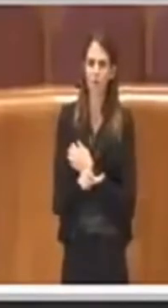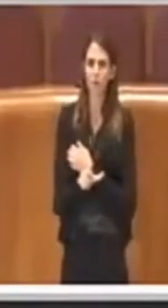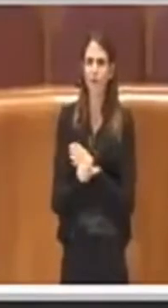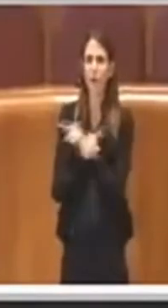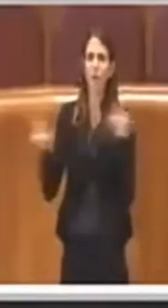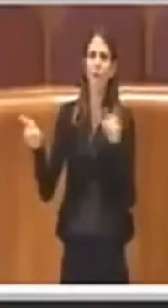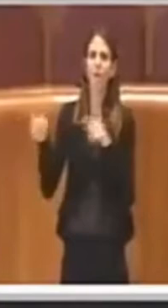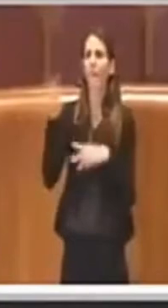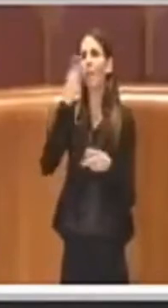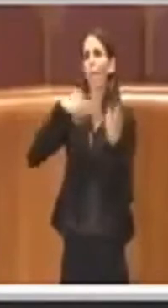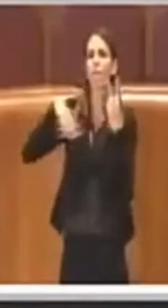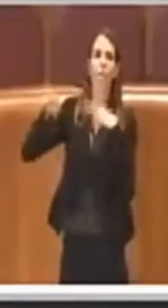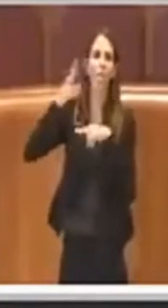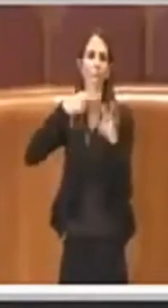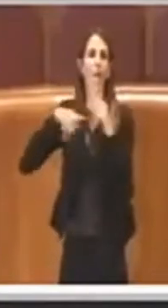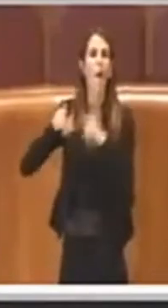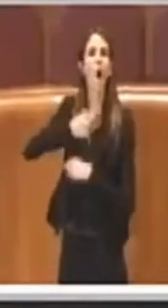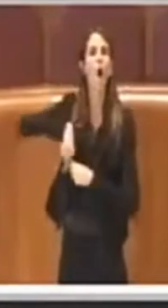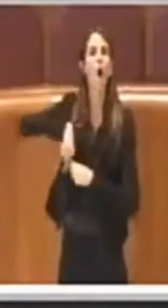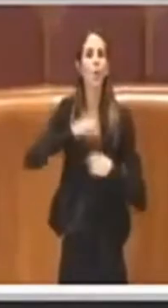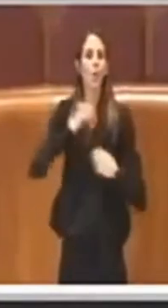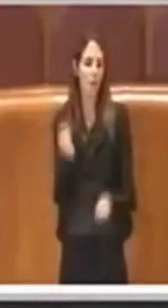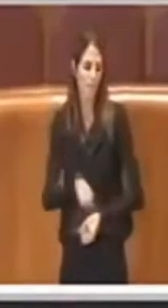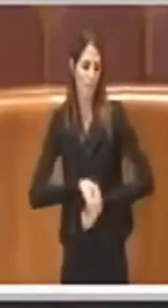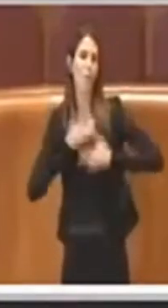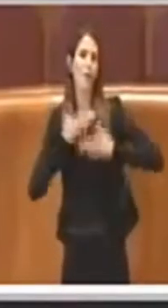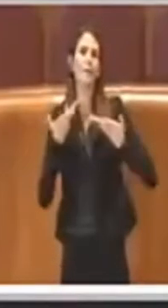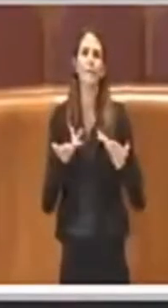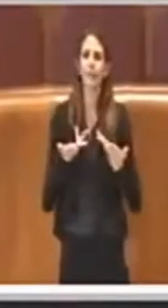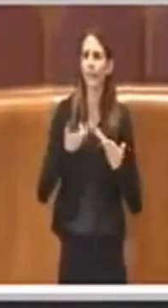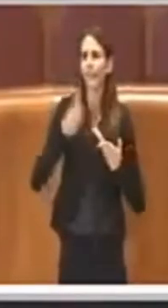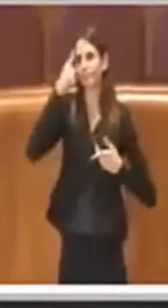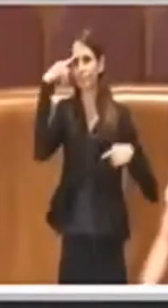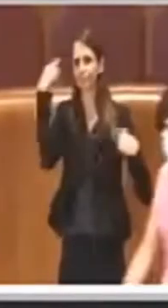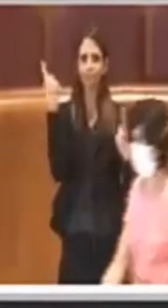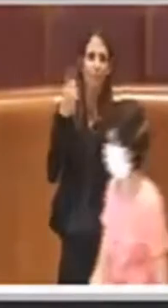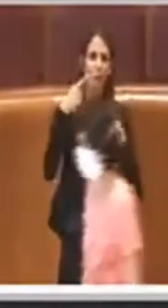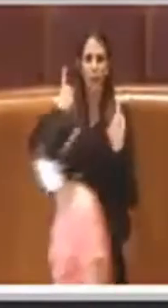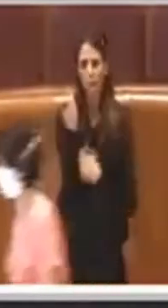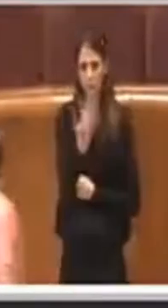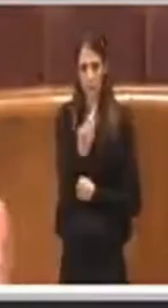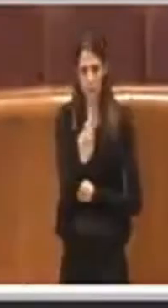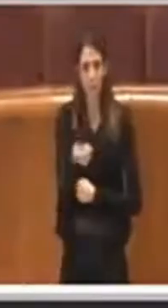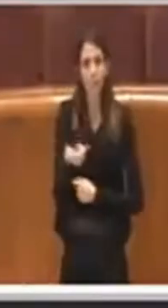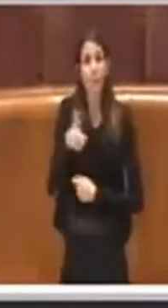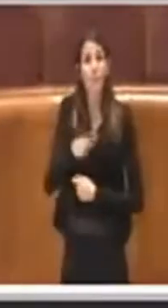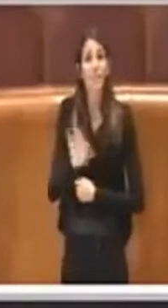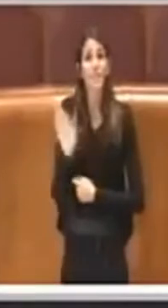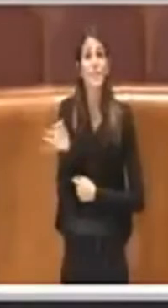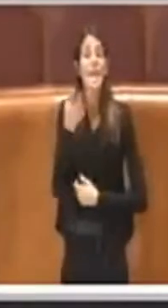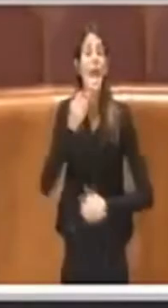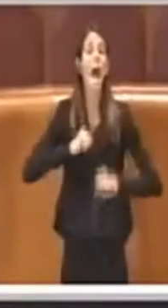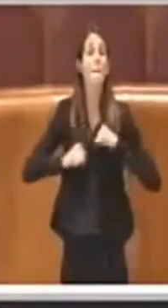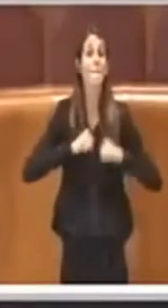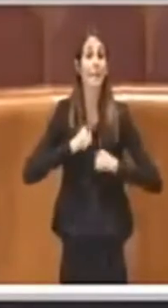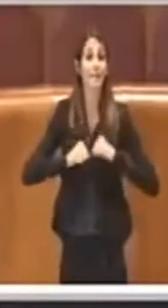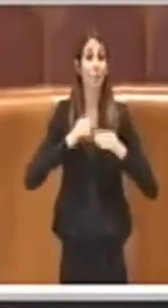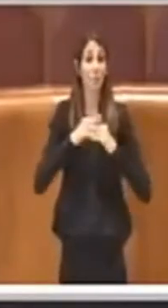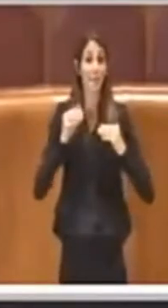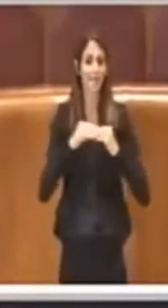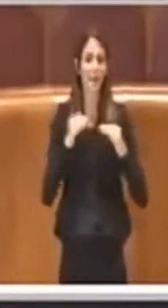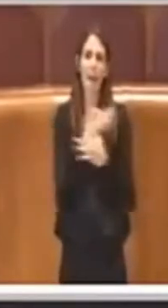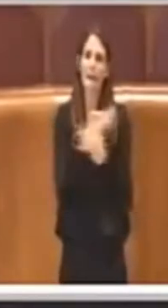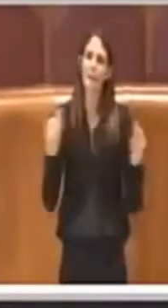fatto il temino, la poesia, perché giustamente quando questa amministrazione fa qualcosa di buono, deve essere tacciata sempre